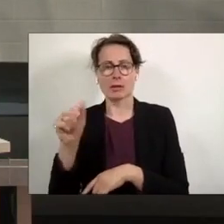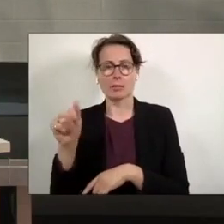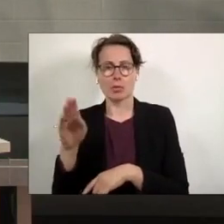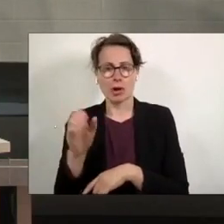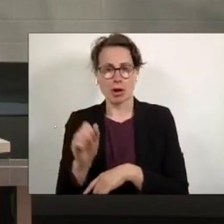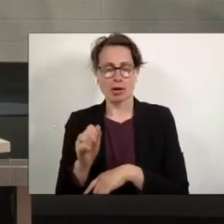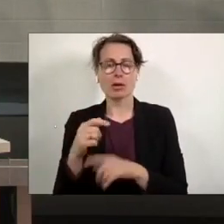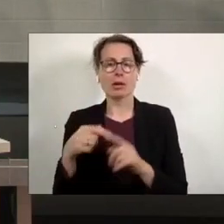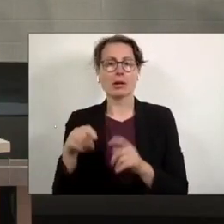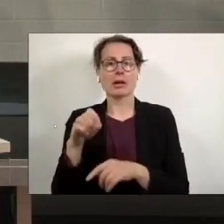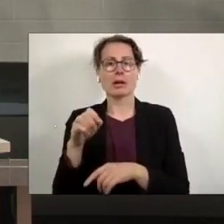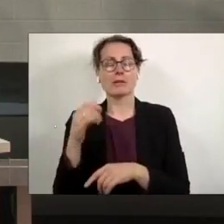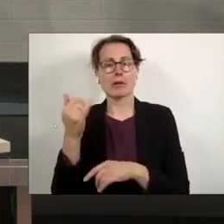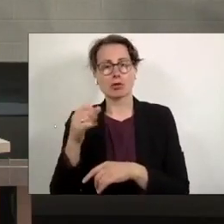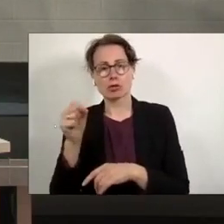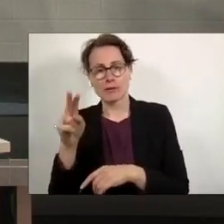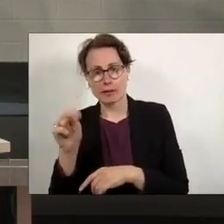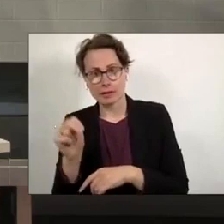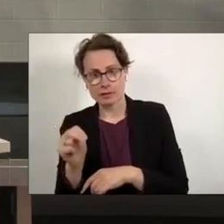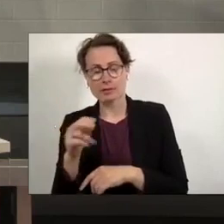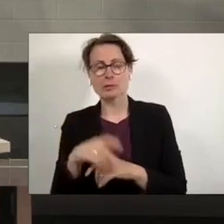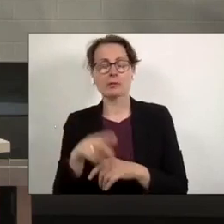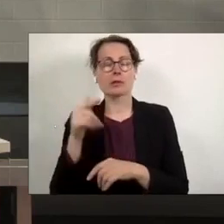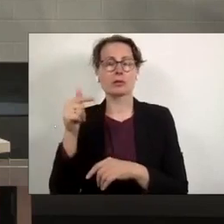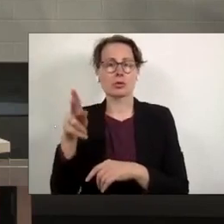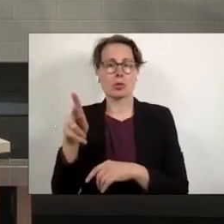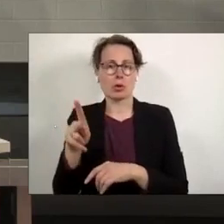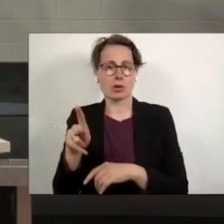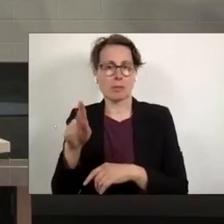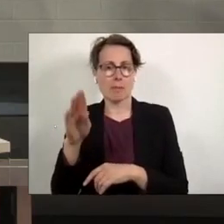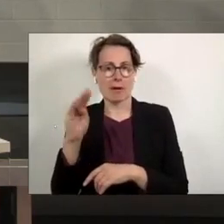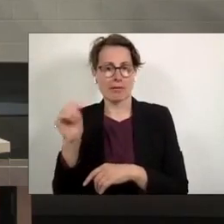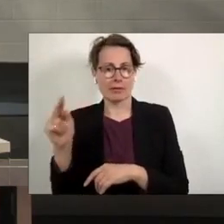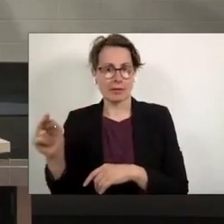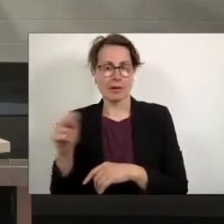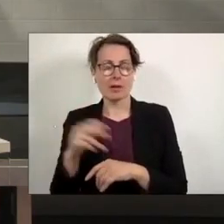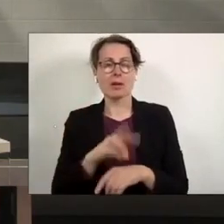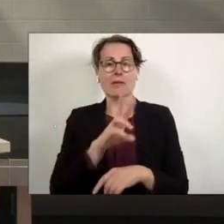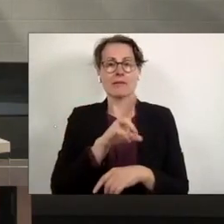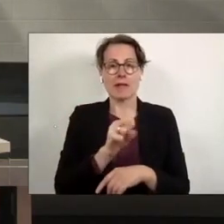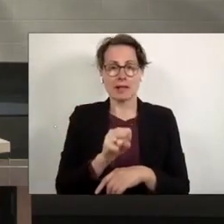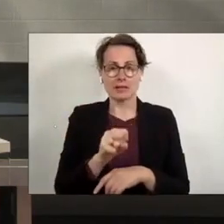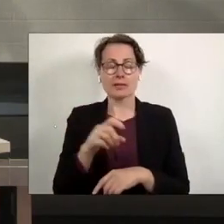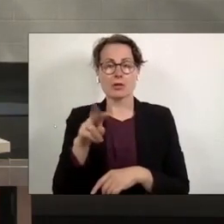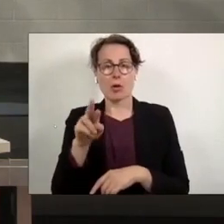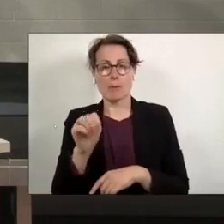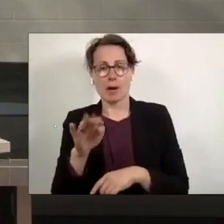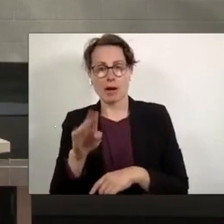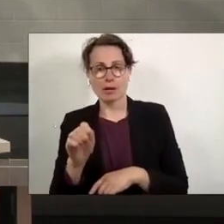Elisabeth Steffen, Ceren Türkman, Alexandra Wels-Rombach und Cynthia Zimmermann.